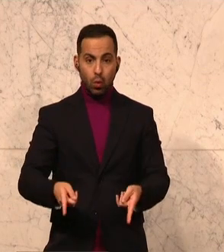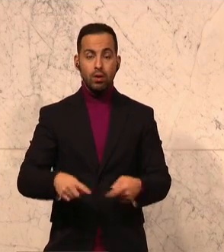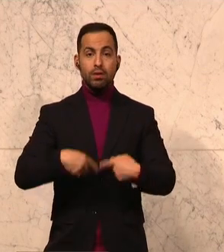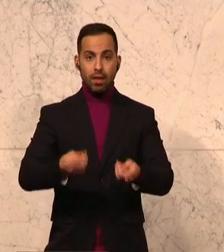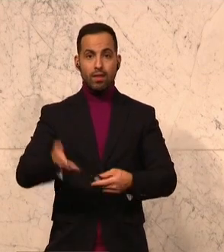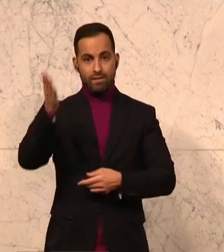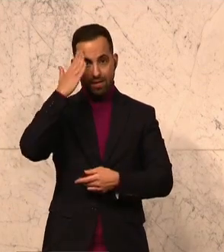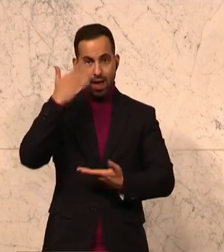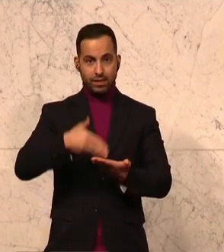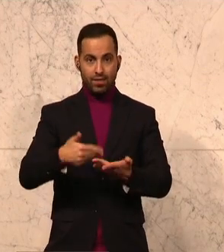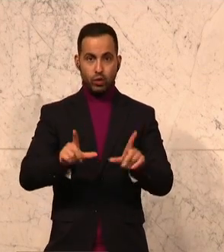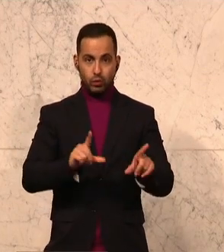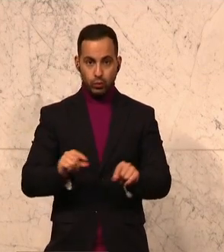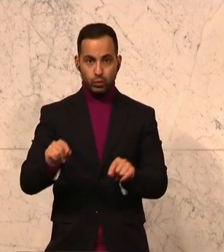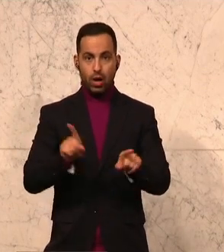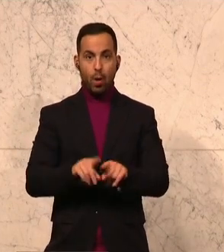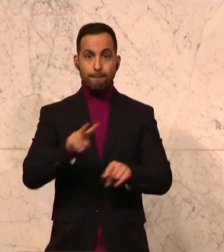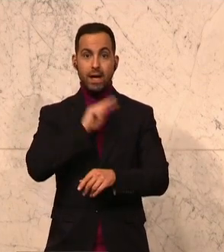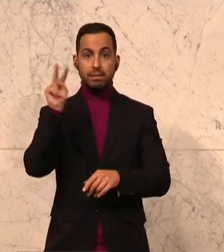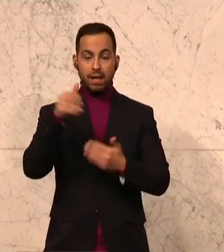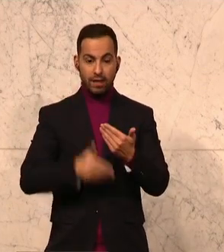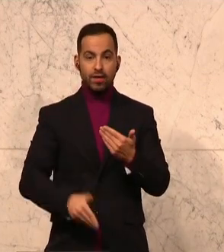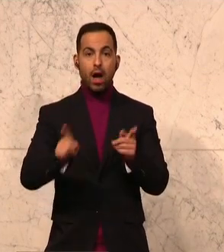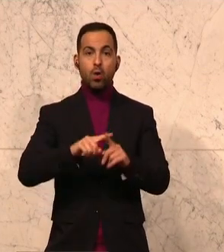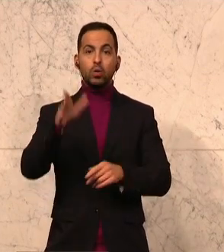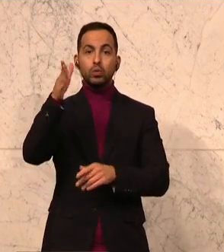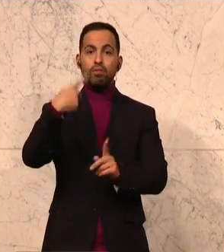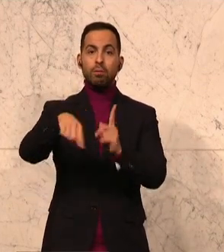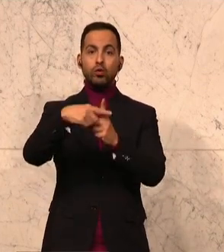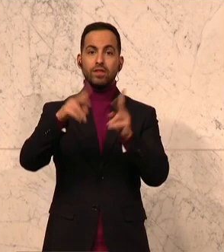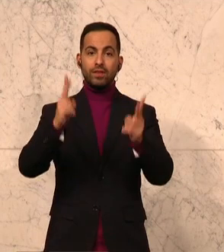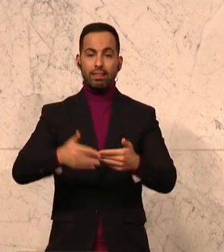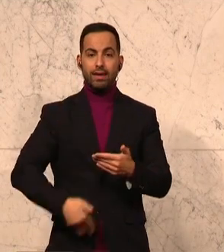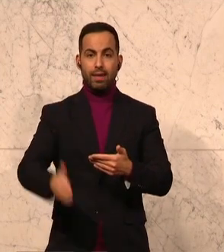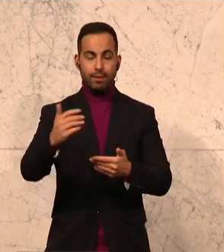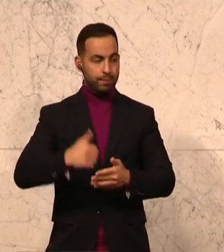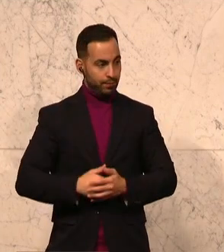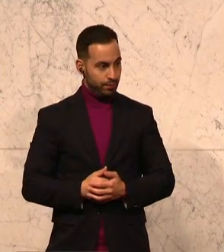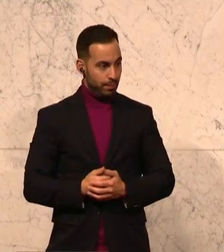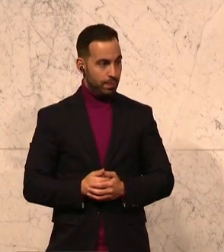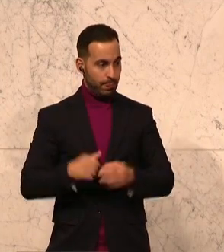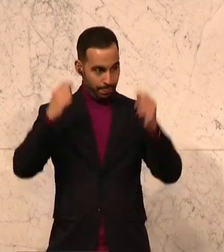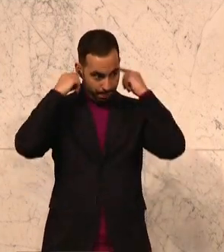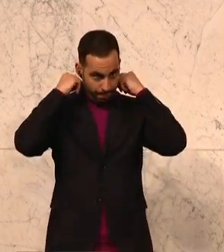was sie zu tun haben, dass sie auch eine Perspektive haben und dass sie in die Zukunft positiv gehen können. Vielen Dank.